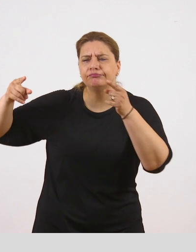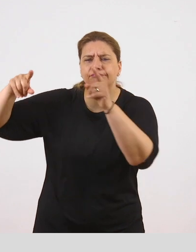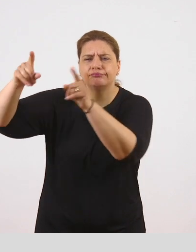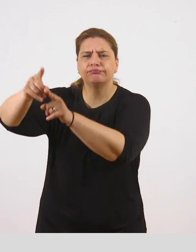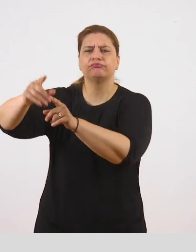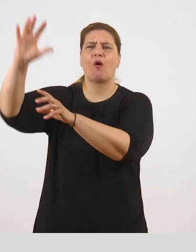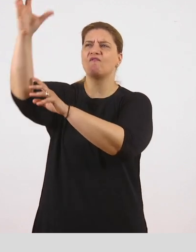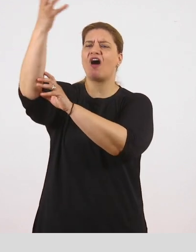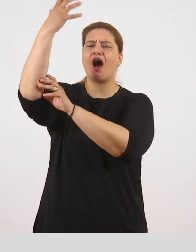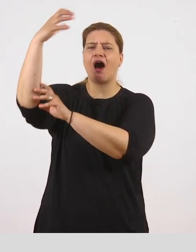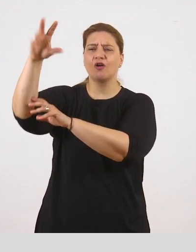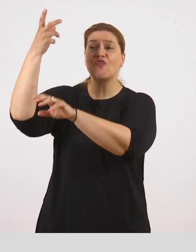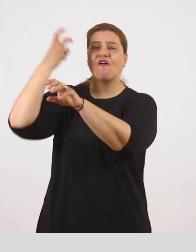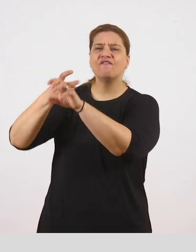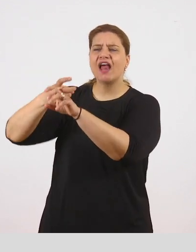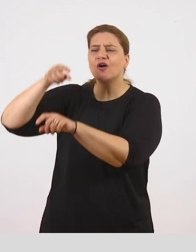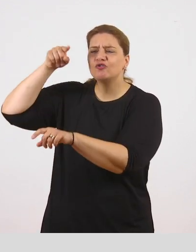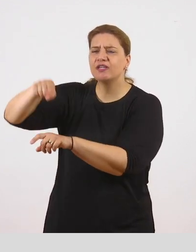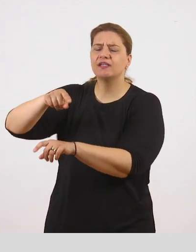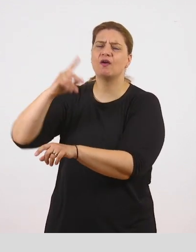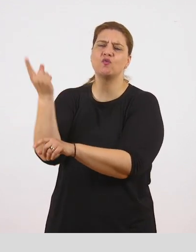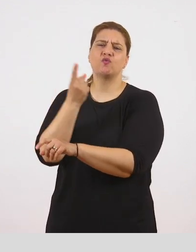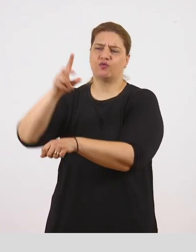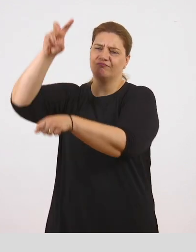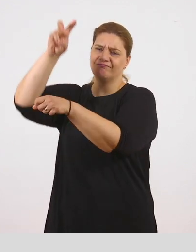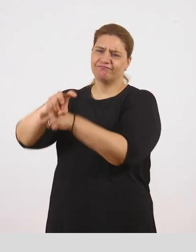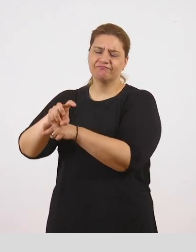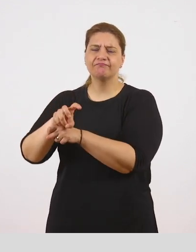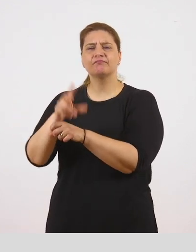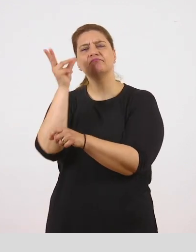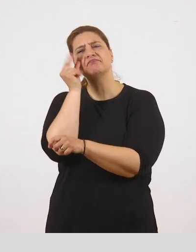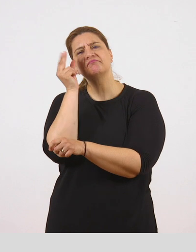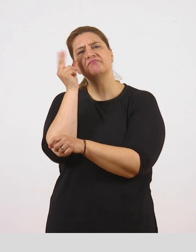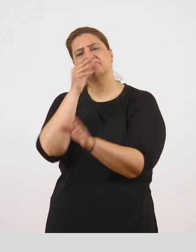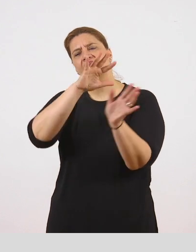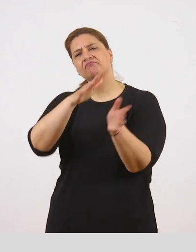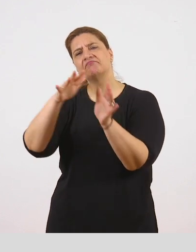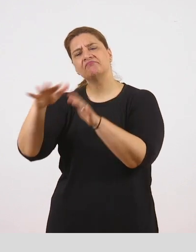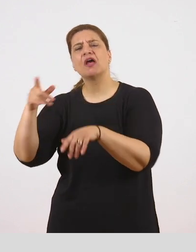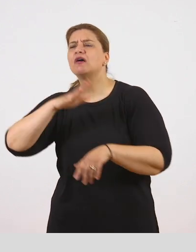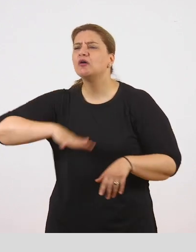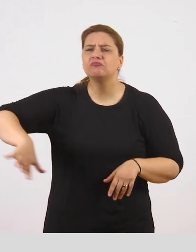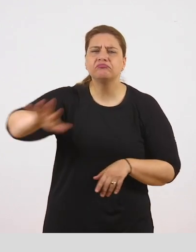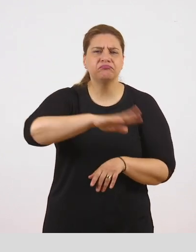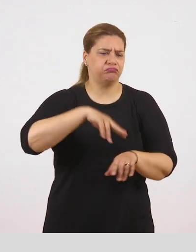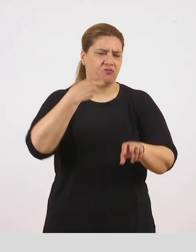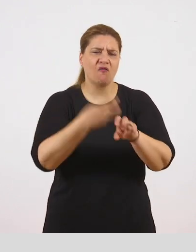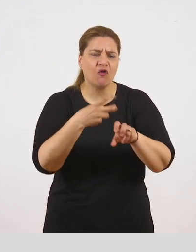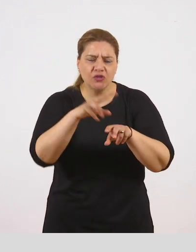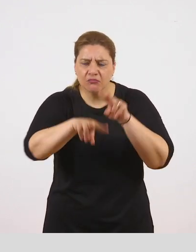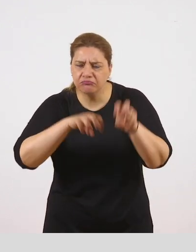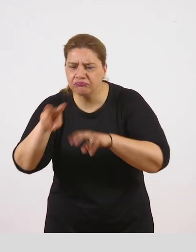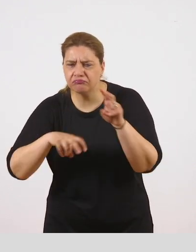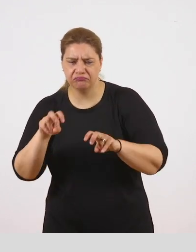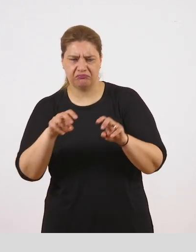Καθόταν στον αγαπημένο της βράχο. Γύριζε πάντα με τα χέρια γεμάτα. Βότσαλα με παράξενα χρώματα που η θάλασσα τους έδινε